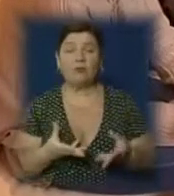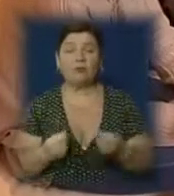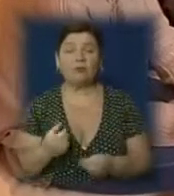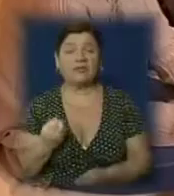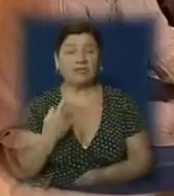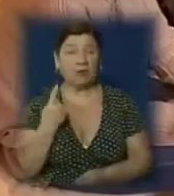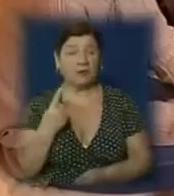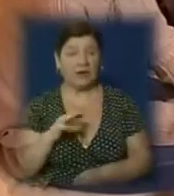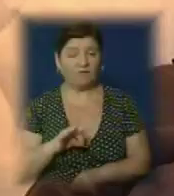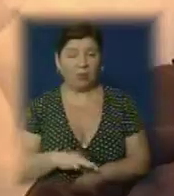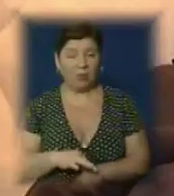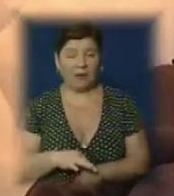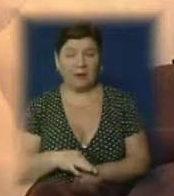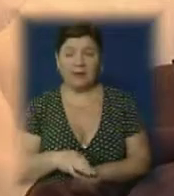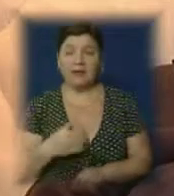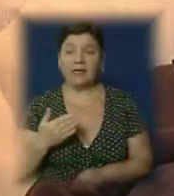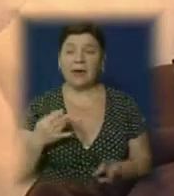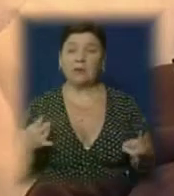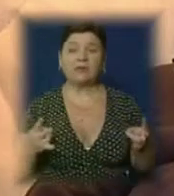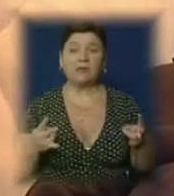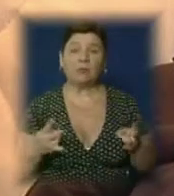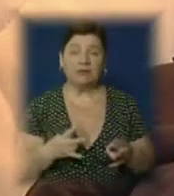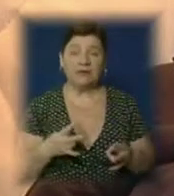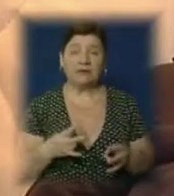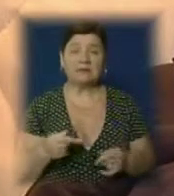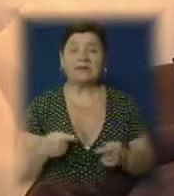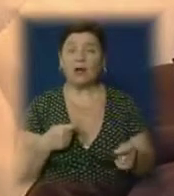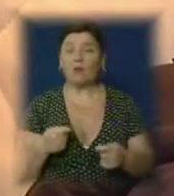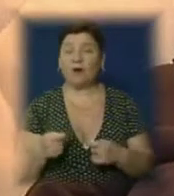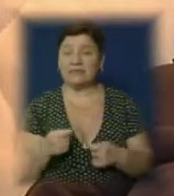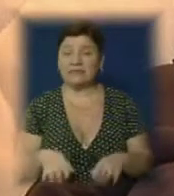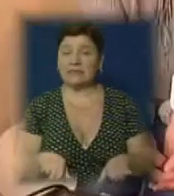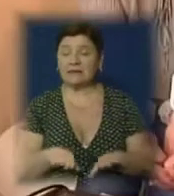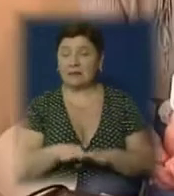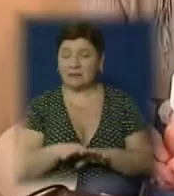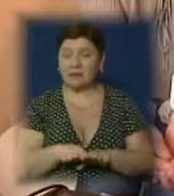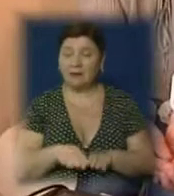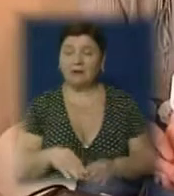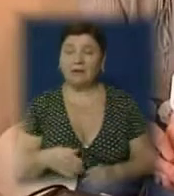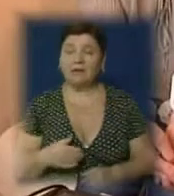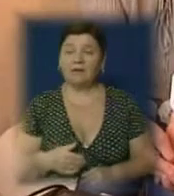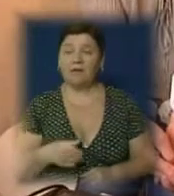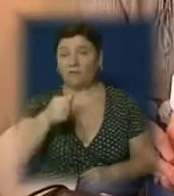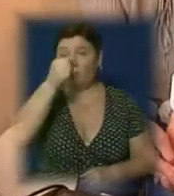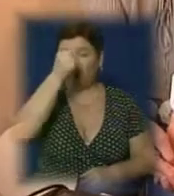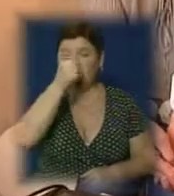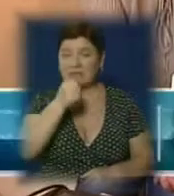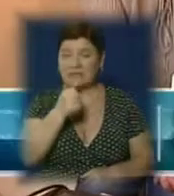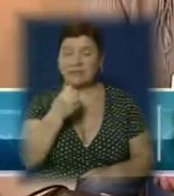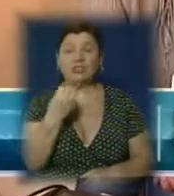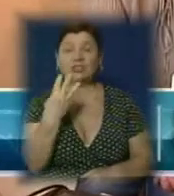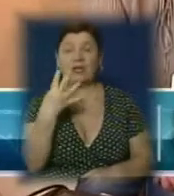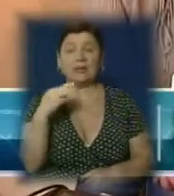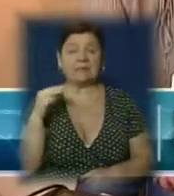ще одна хвороба – васкуліт, яка потребує прийому дороговартісних імунодепресантів. Вони в місяць обходяться 14